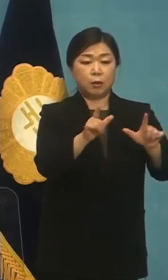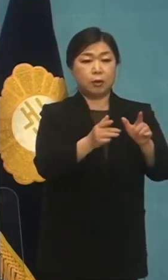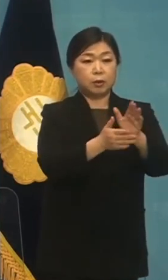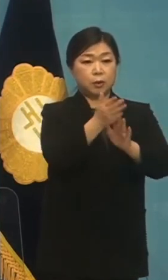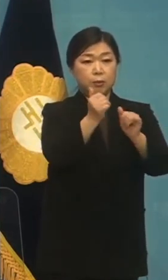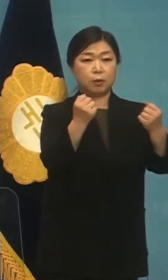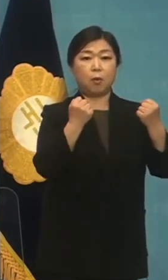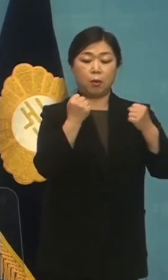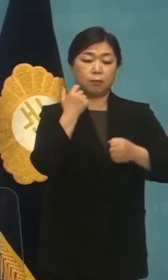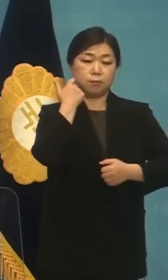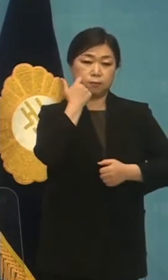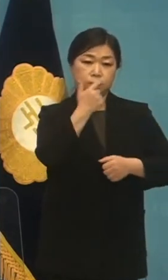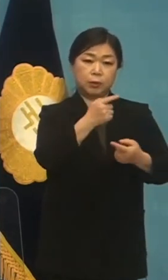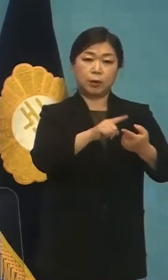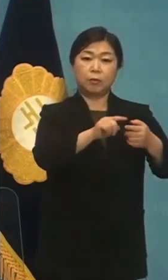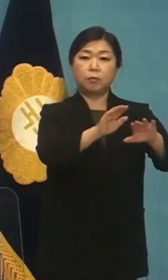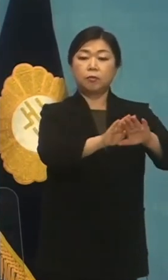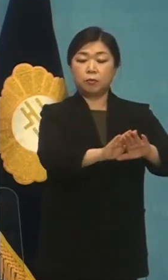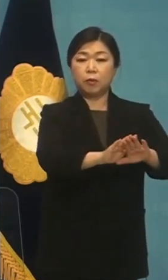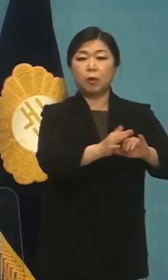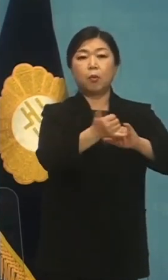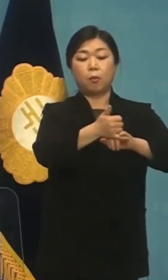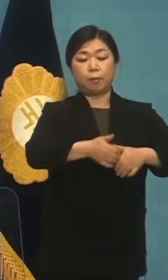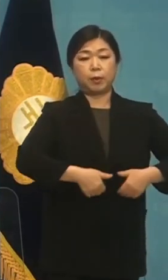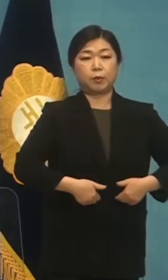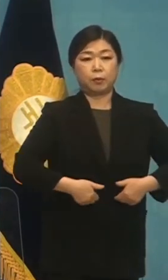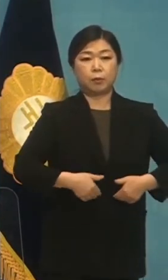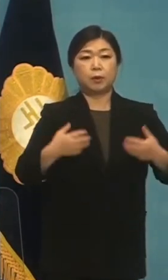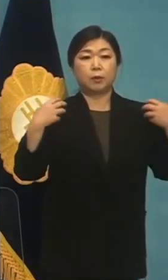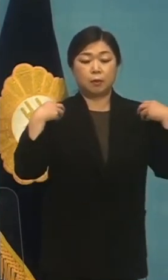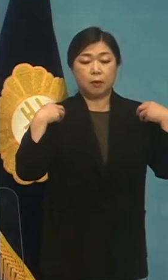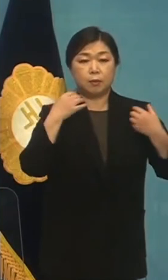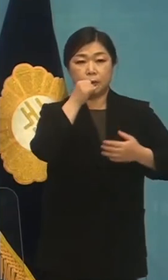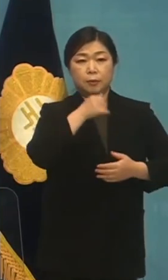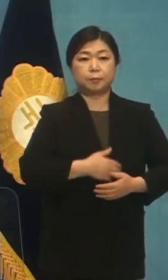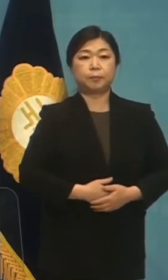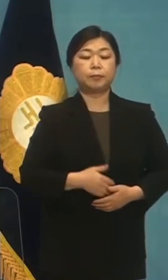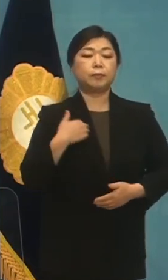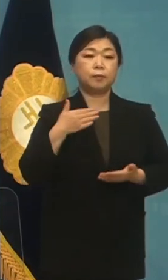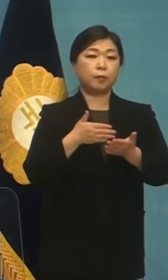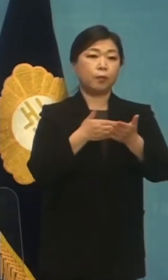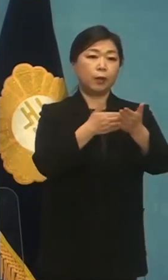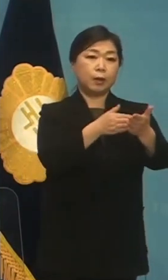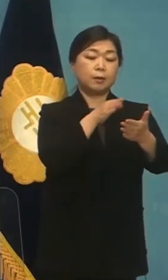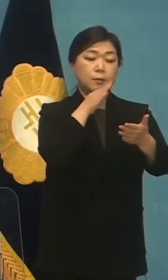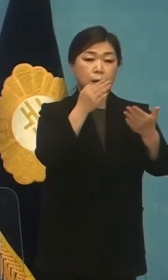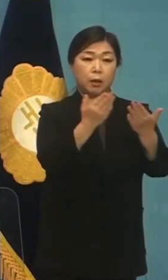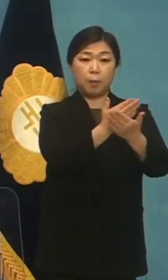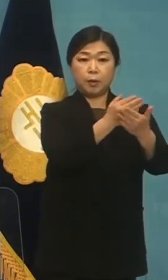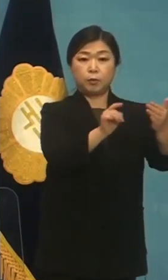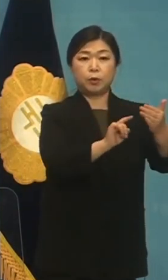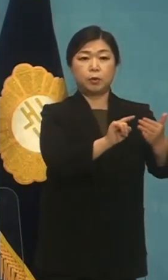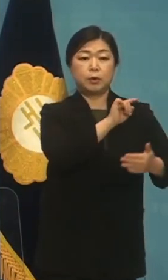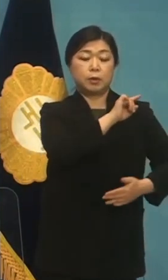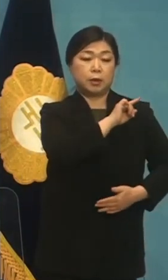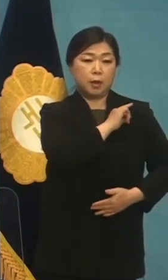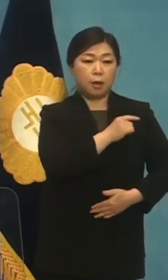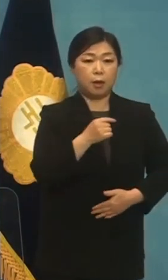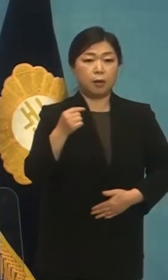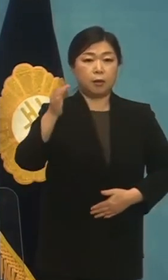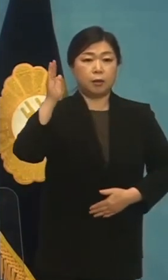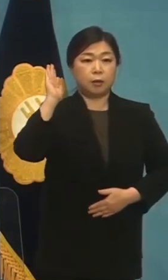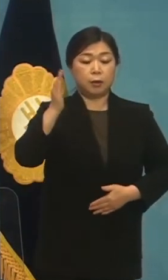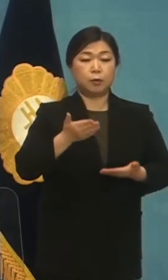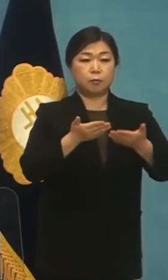건강을 유지하는 데 필수적인 역할을 합니다. 제가 제시한 진짜 개발 중에 가장 강조하는